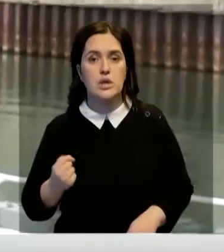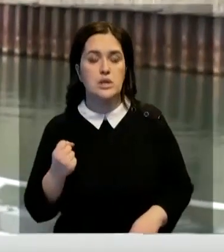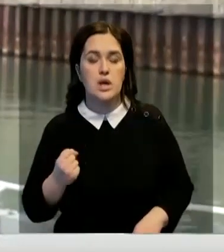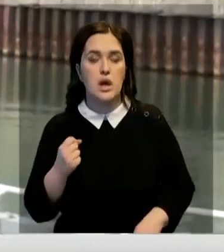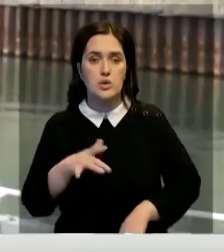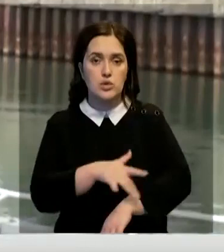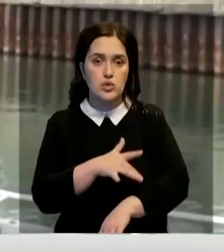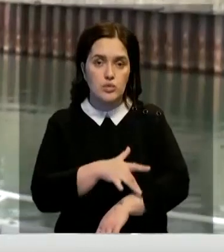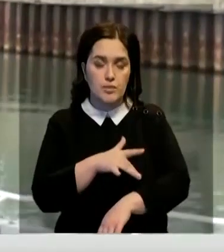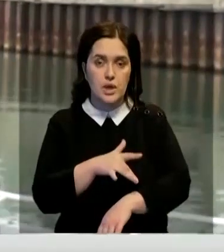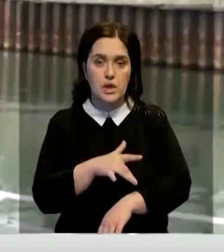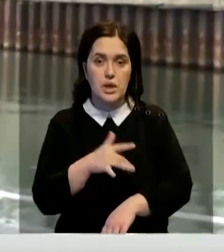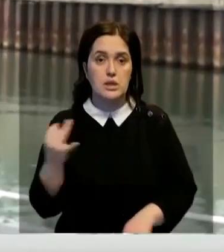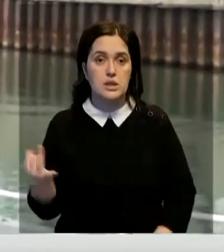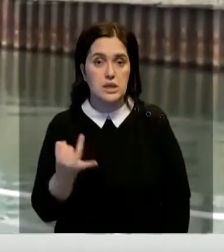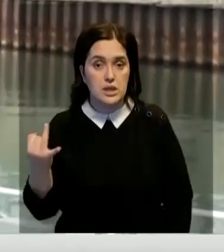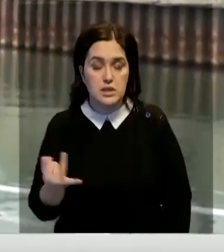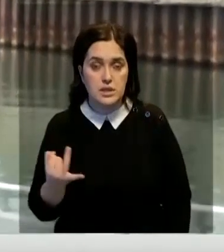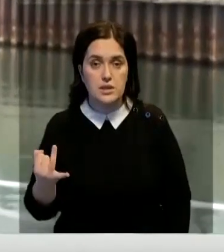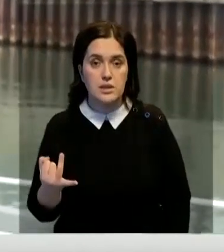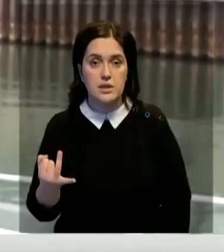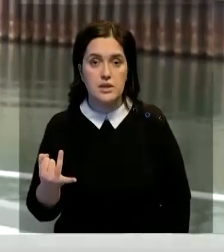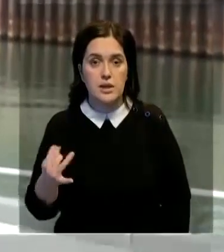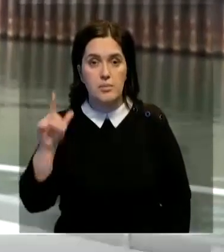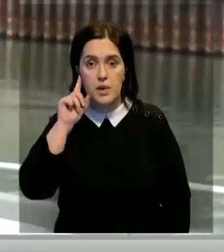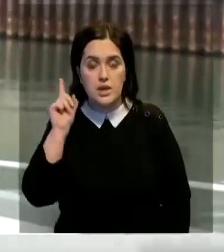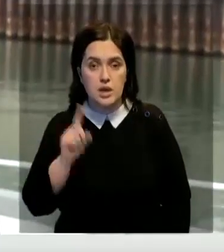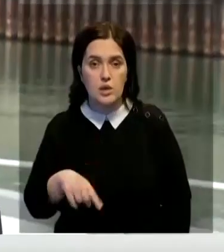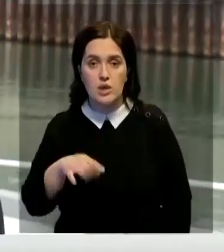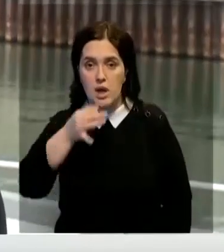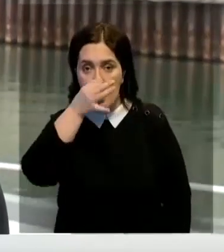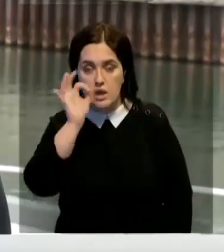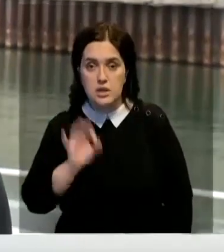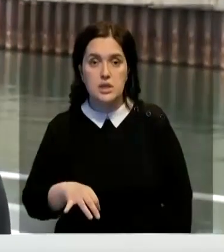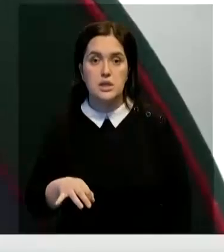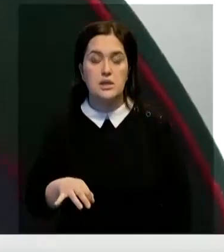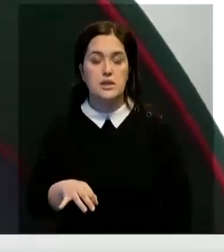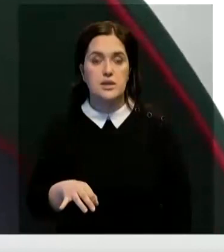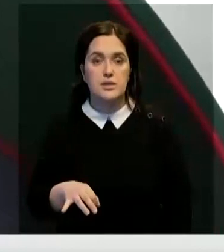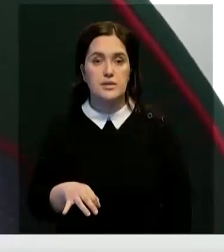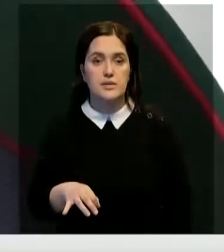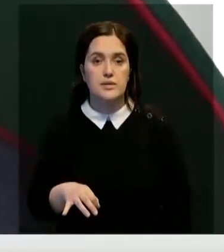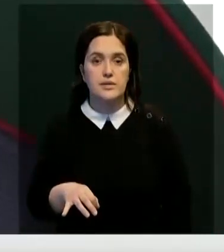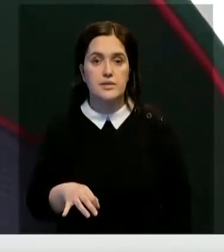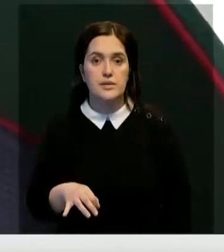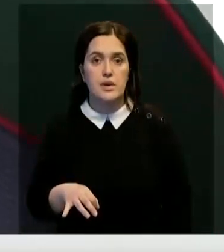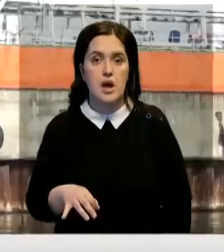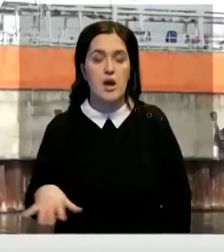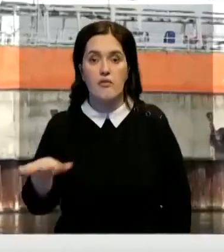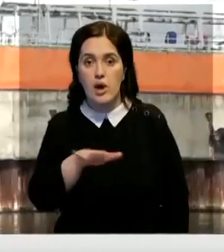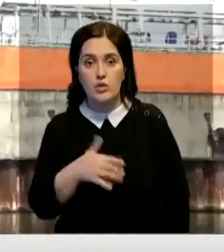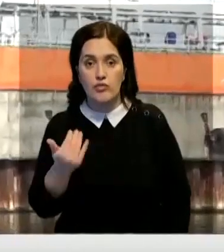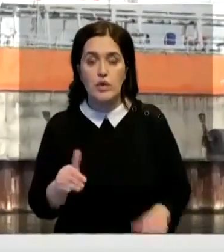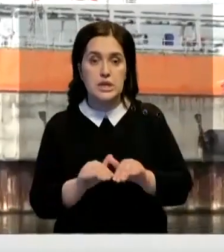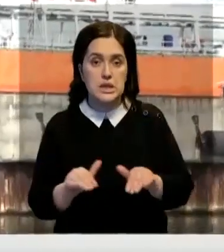то, что он проявляет, интерес, познает азы, первые азы, можно сказать. Вокруг него, которые